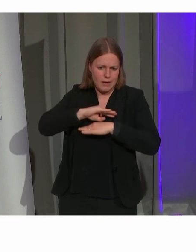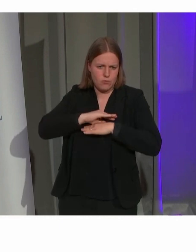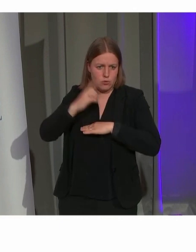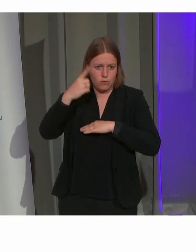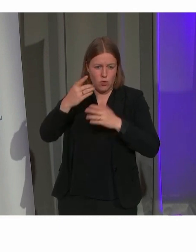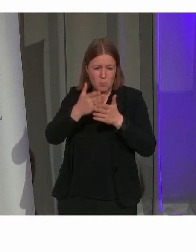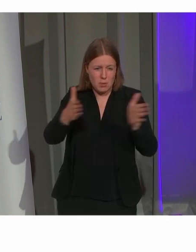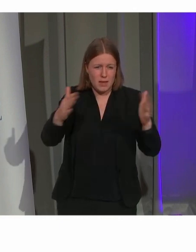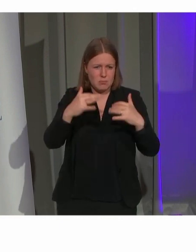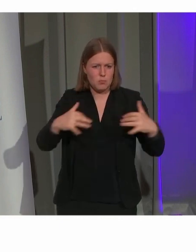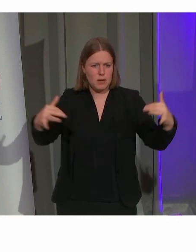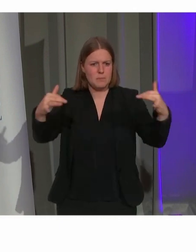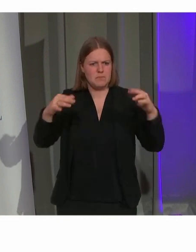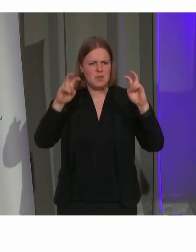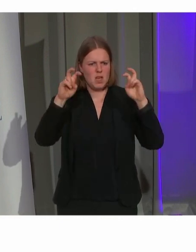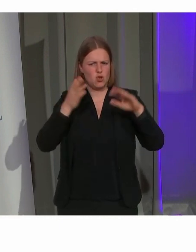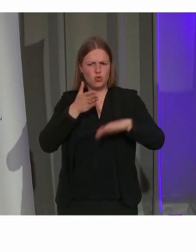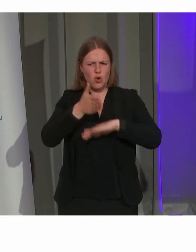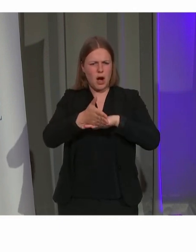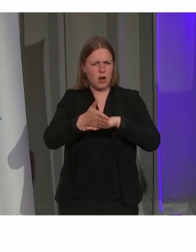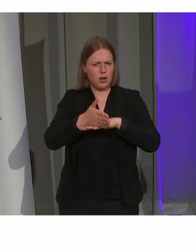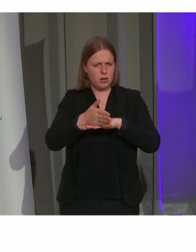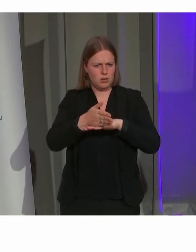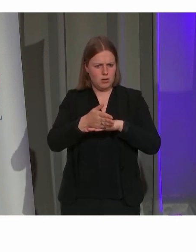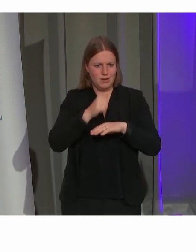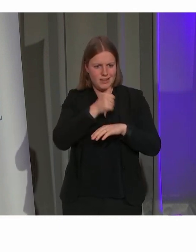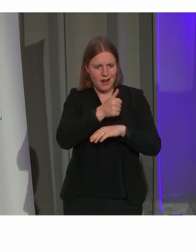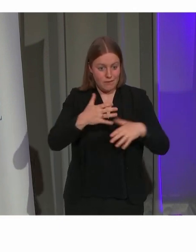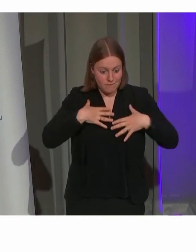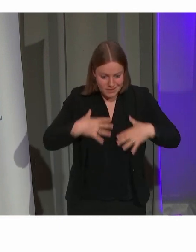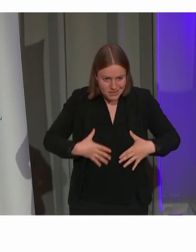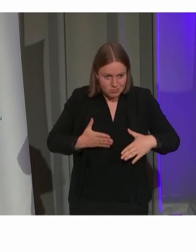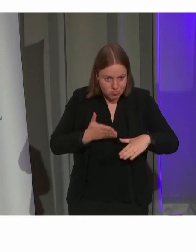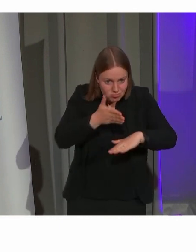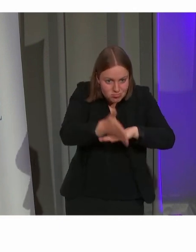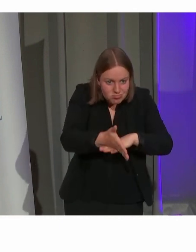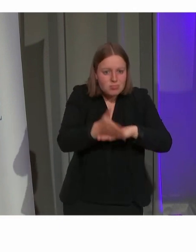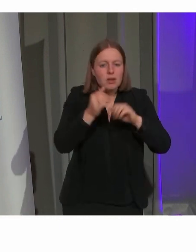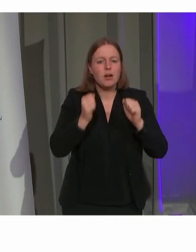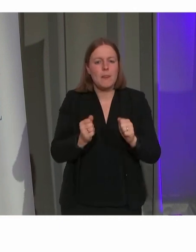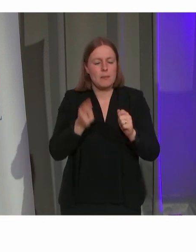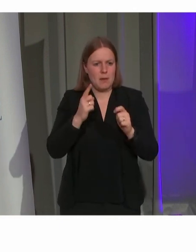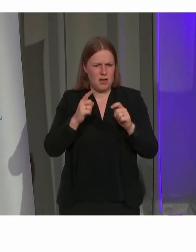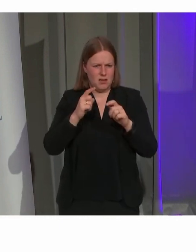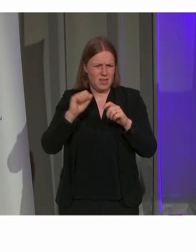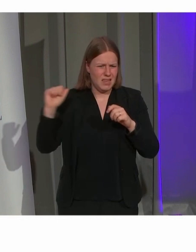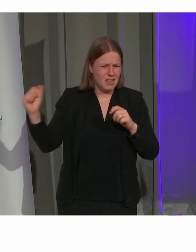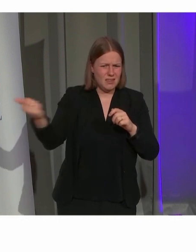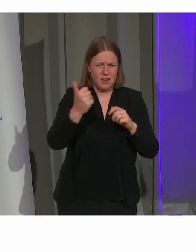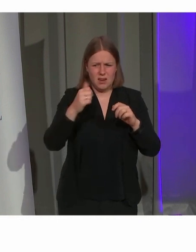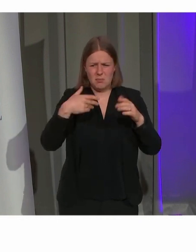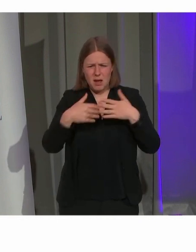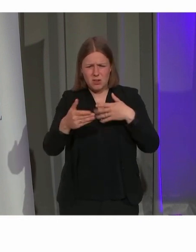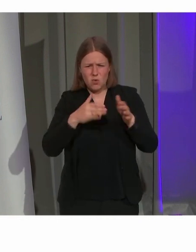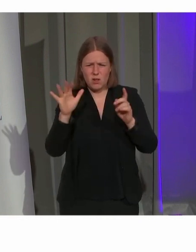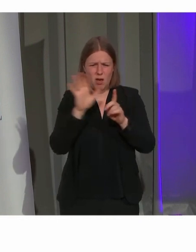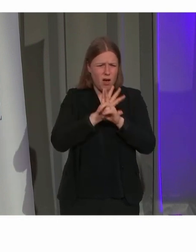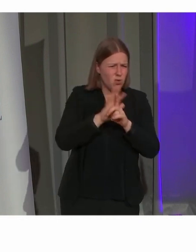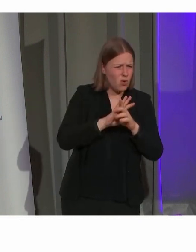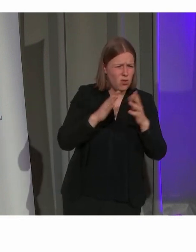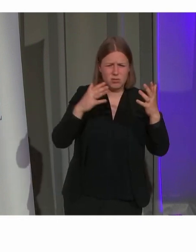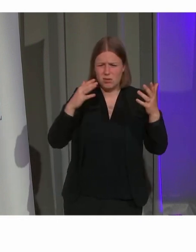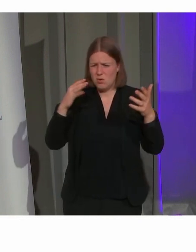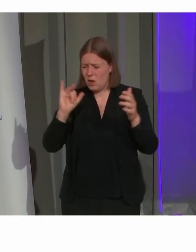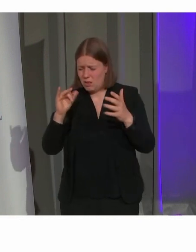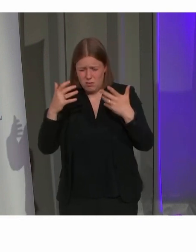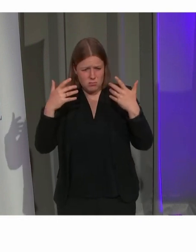mag ook heel breed gezien worden. Niet alleen fysiek toegankelijk, maar iedereen met alle mogelijke achtergronden zou moeten kunnen